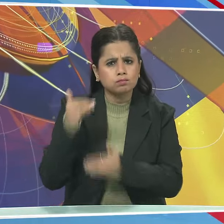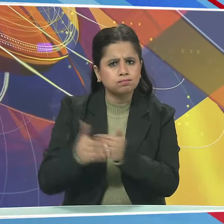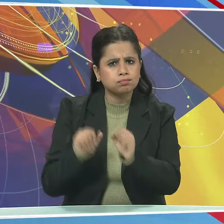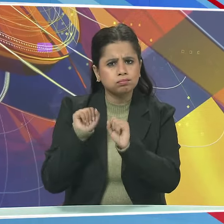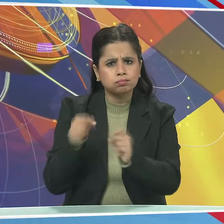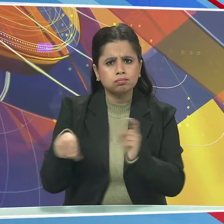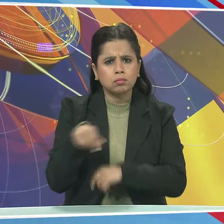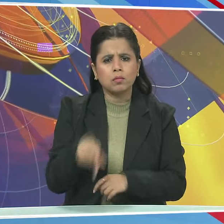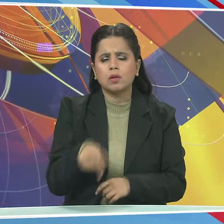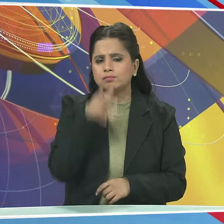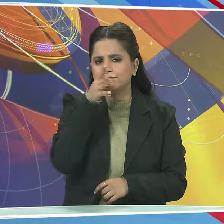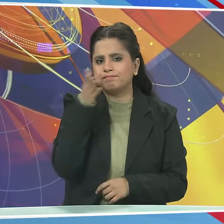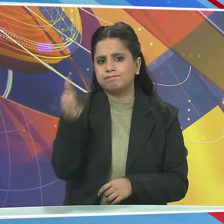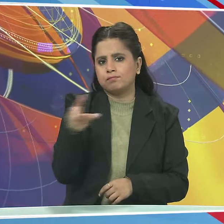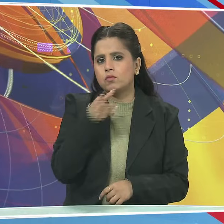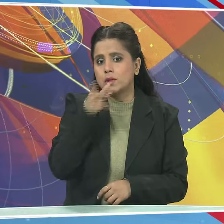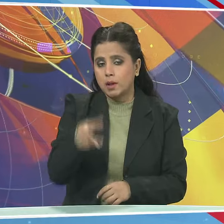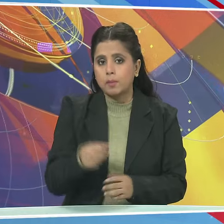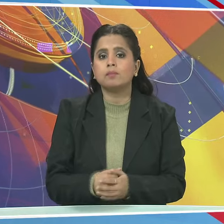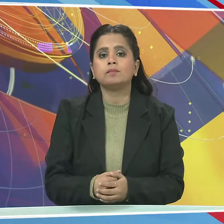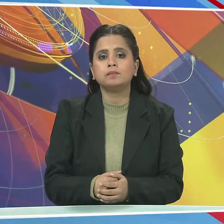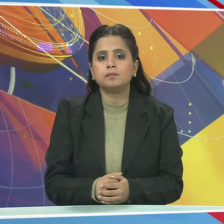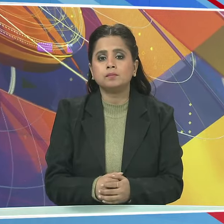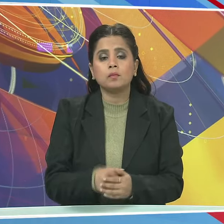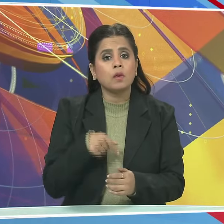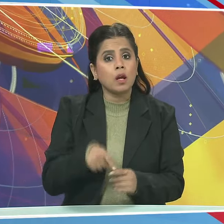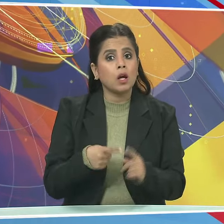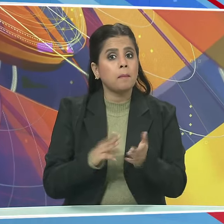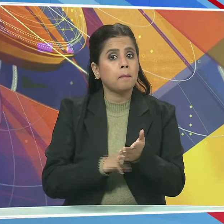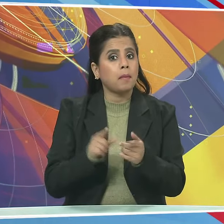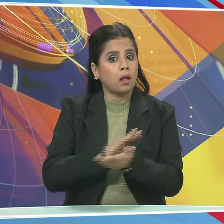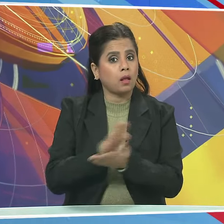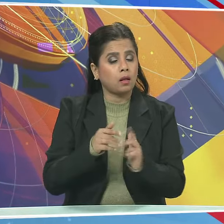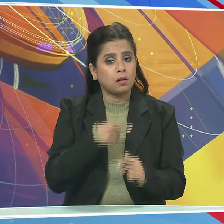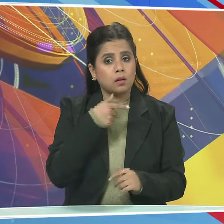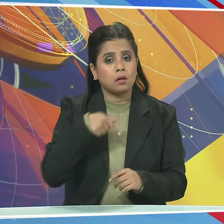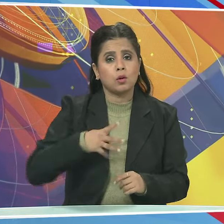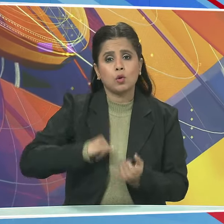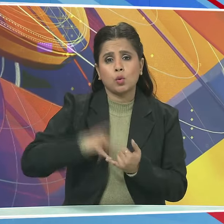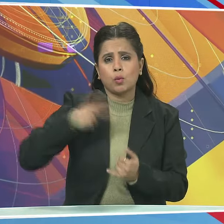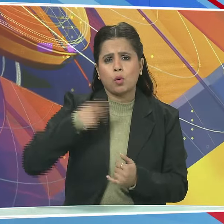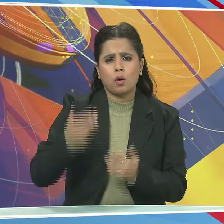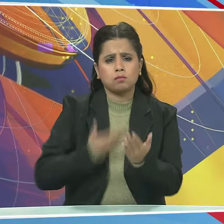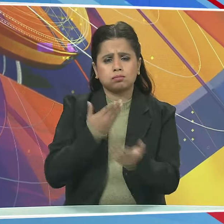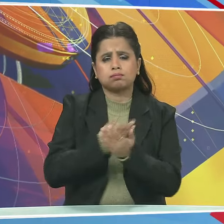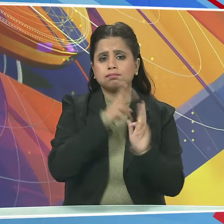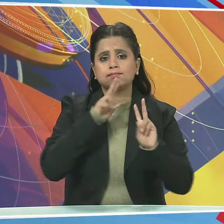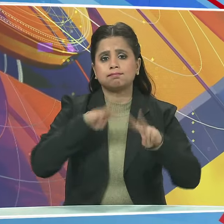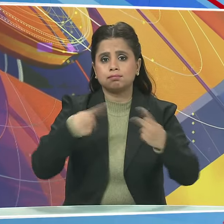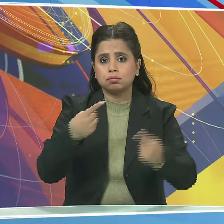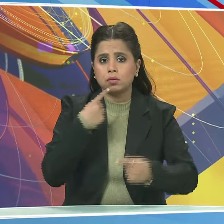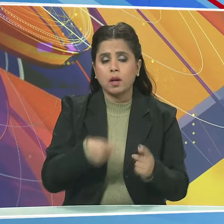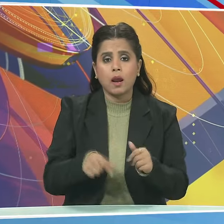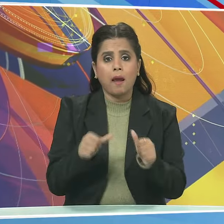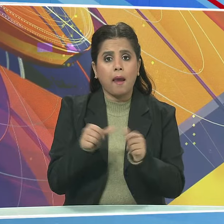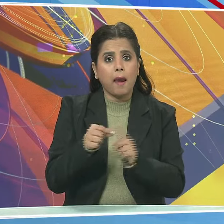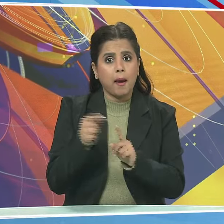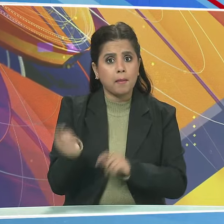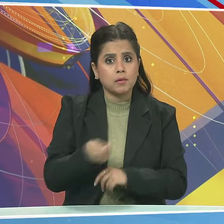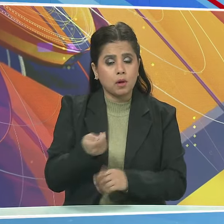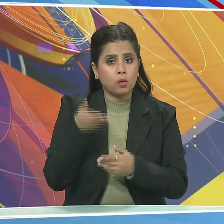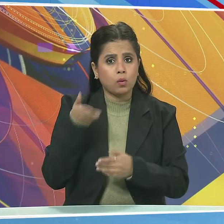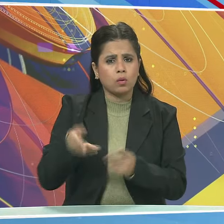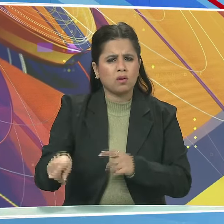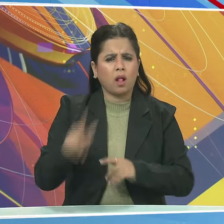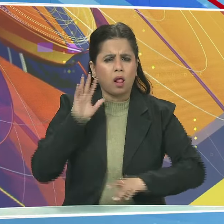इसे नाटक करार दिया तुशार मेहता ने शीष अदालत में दलील देते हुए कहा कि आम आदमी पार्टी